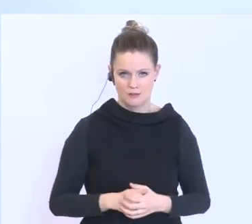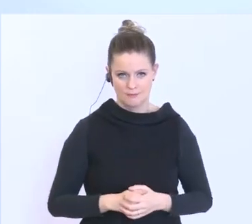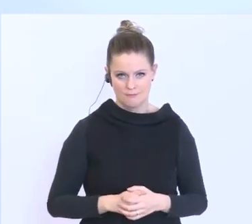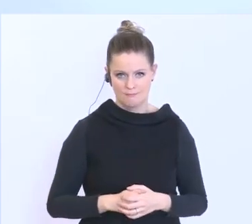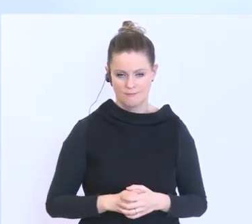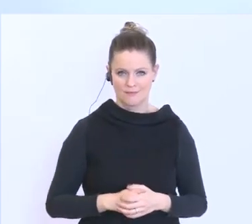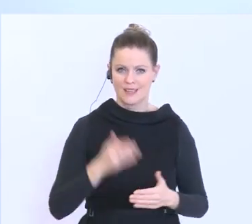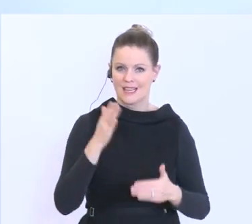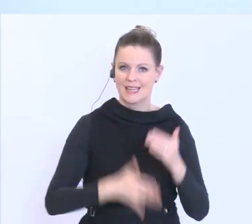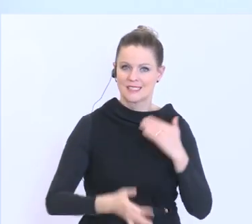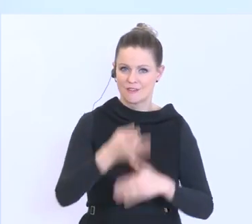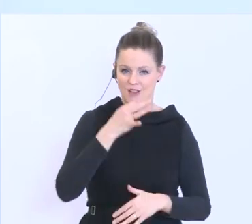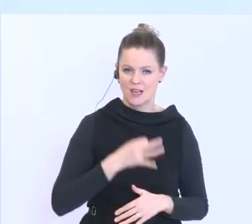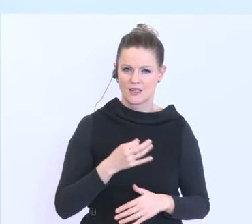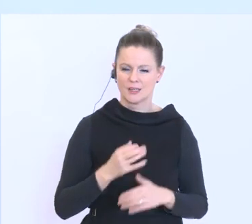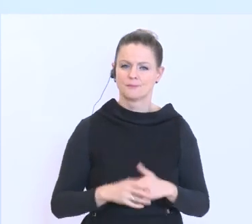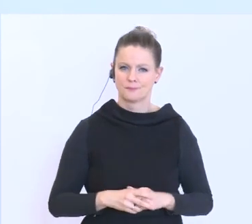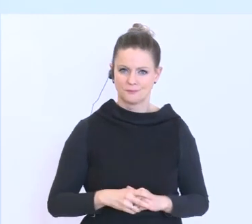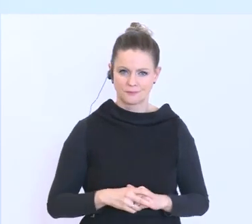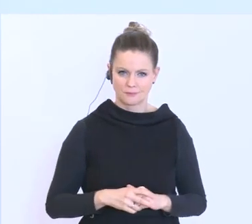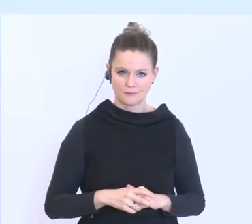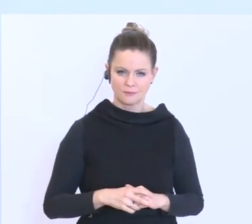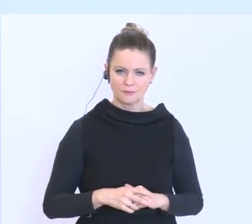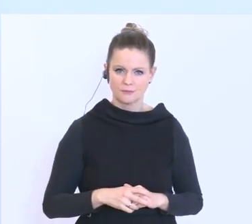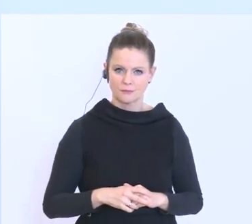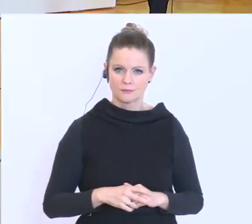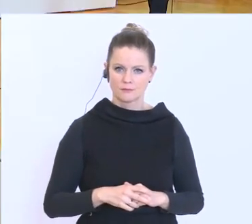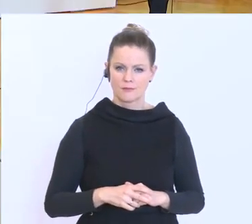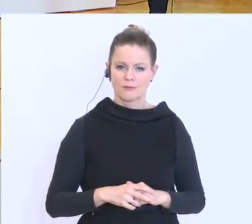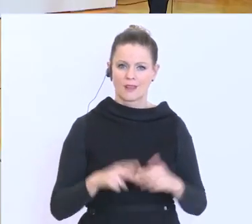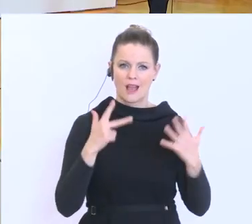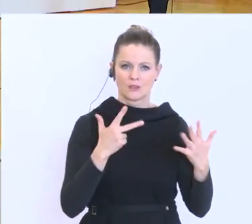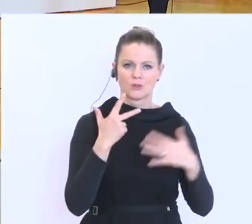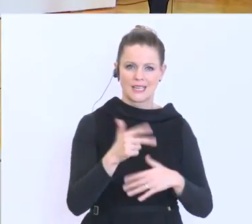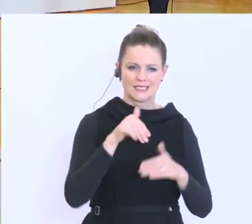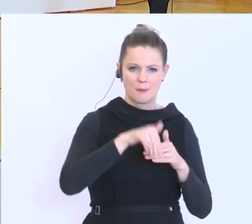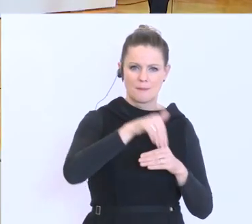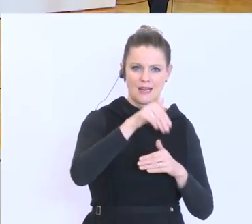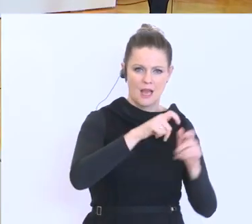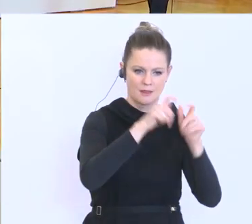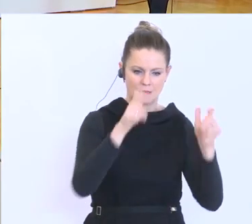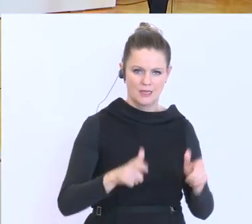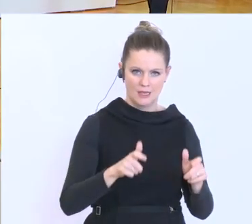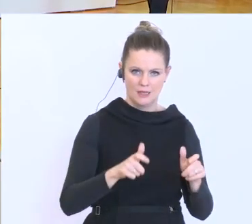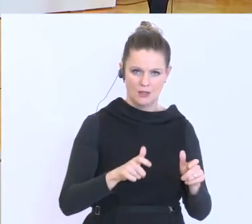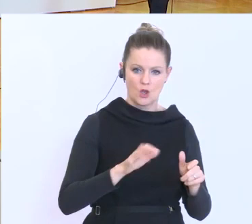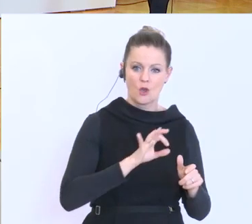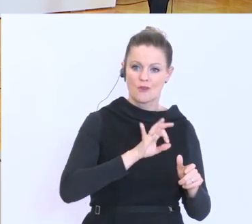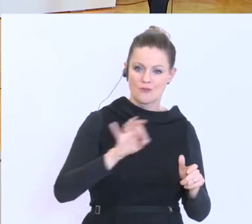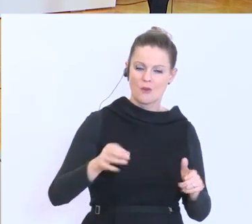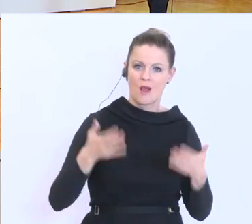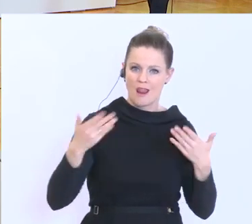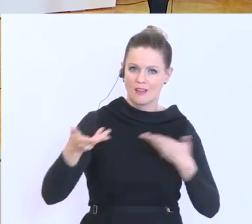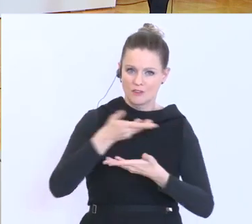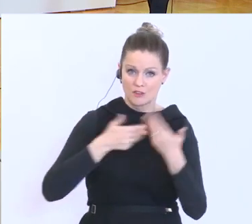Vielen Dank. Letzte Frage, bitte. Letzte Frage war, ist aus dem 38-Milliarden-Paket ein bestimmter Teil für die Unterstützung der Landwirtschaft,